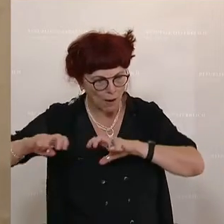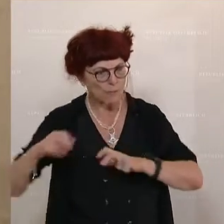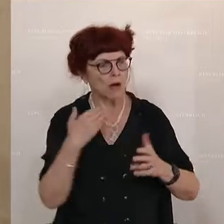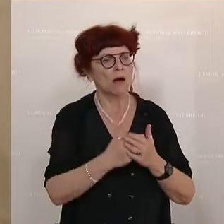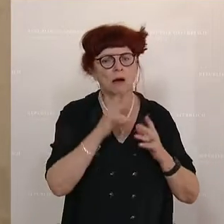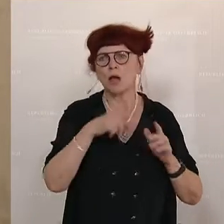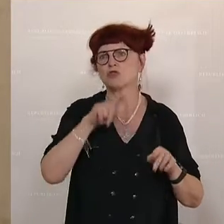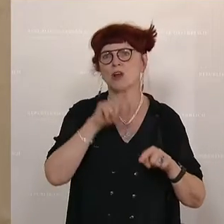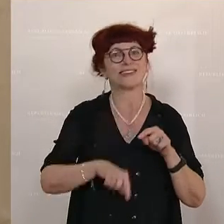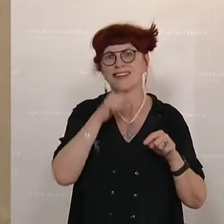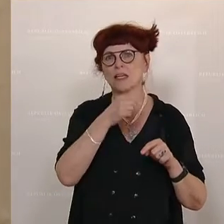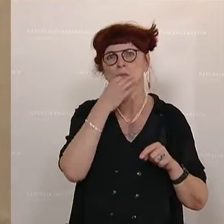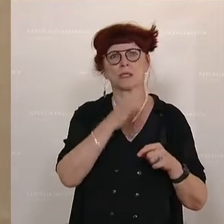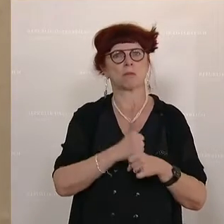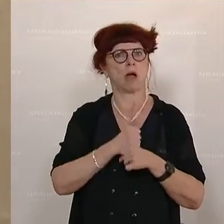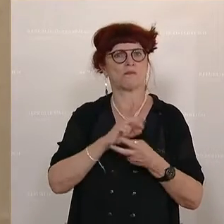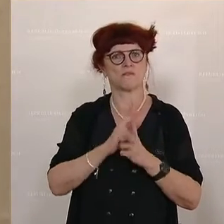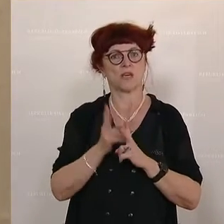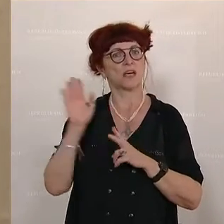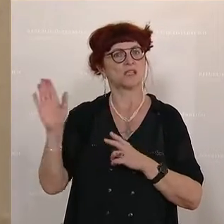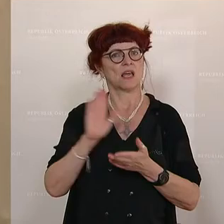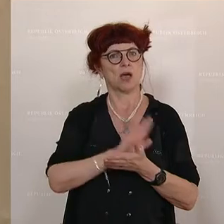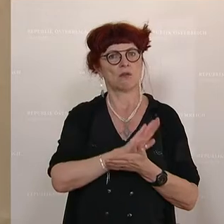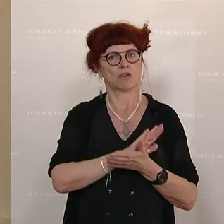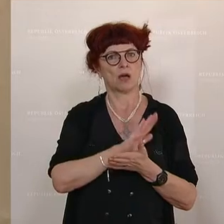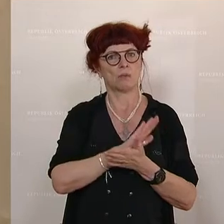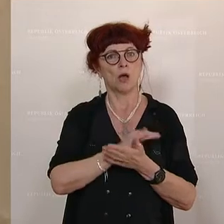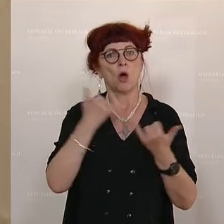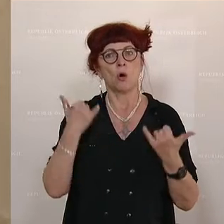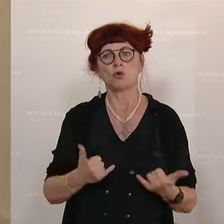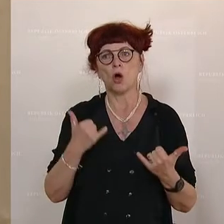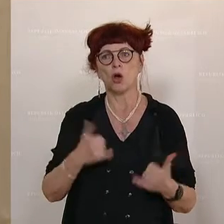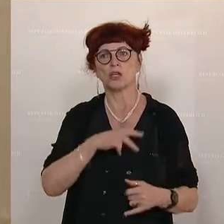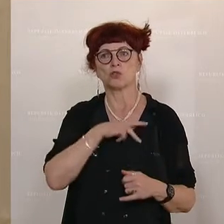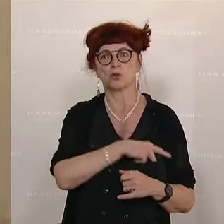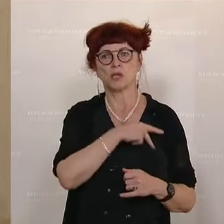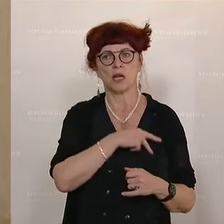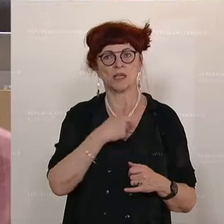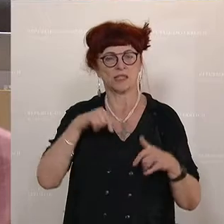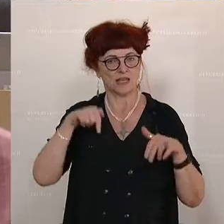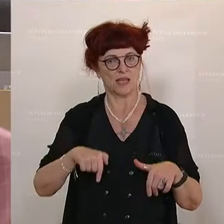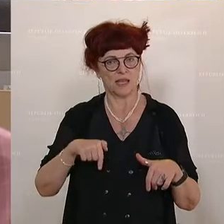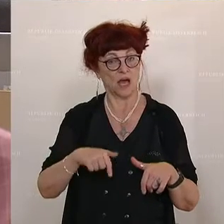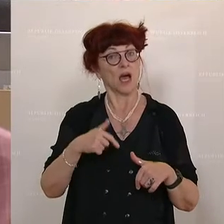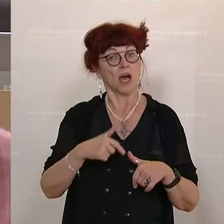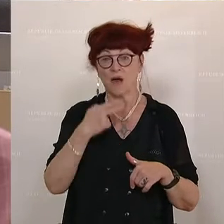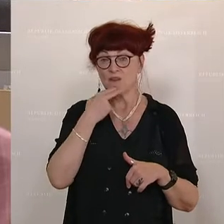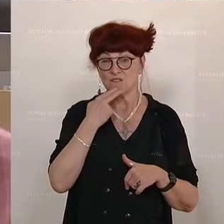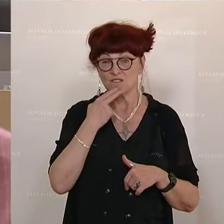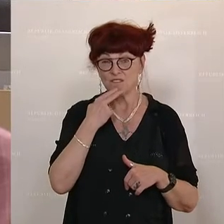machen kann. Das ist eure Aufgabe. Und wenn heute die Sozialisten noch erinnern, wollen erklären der Bevölkerung,